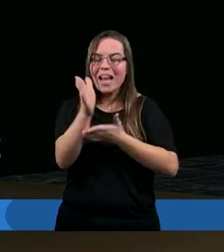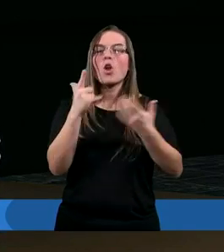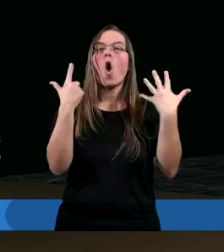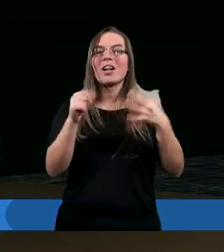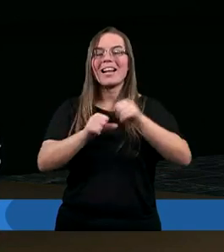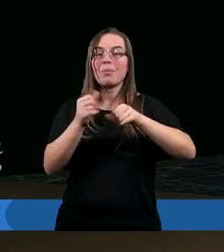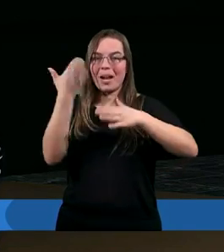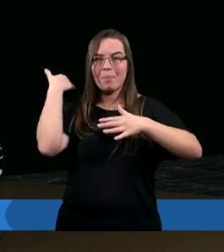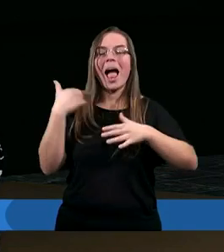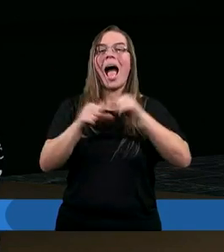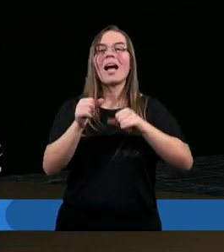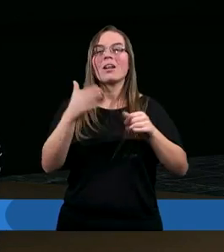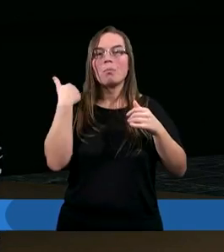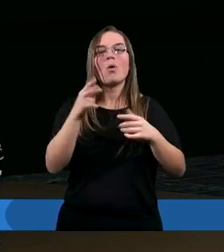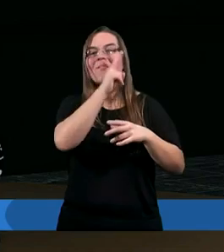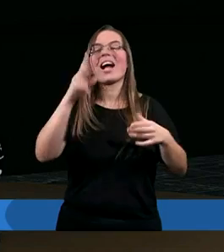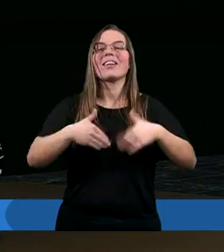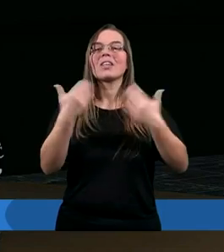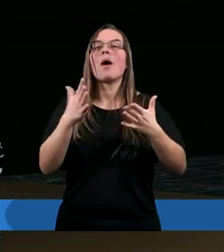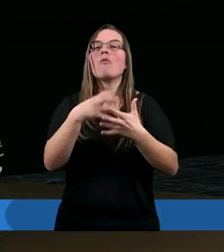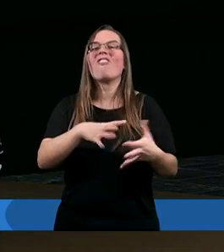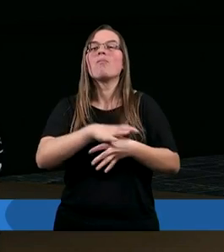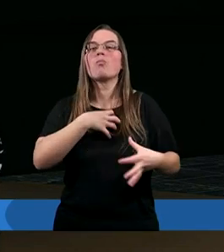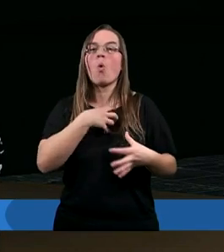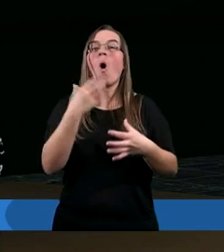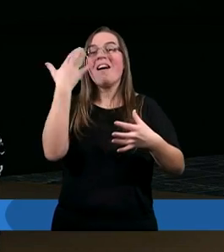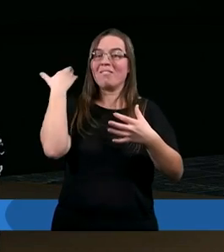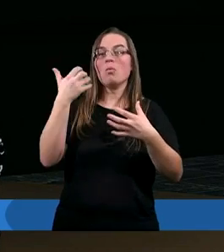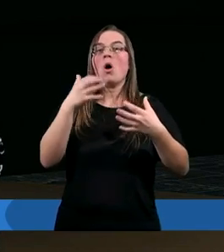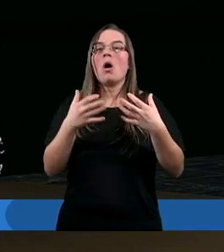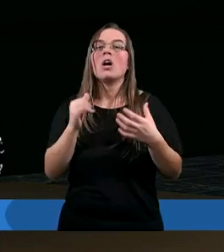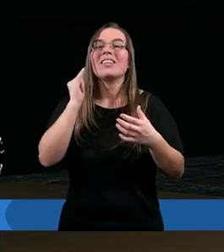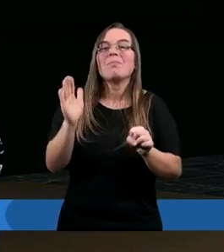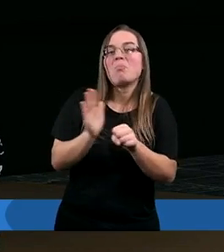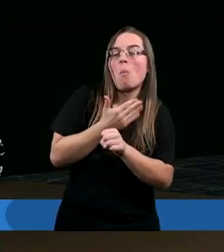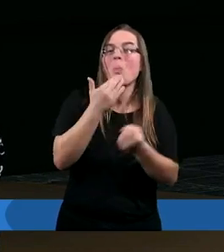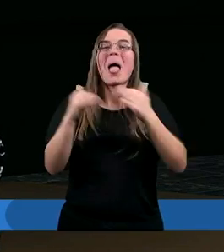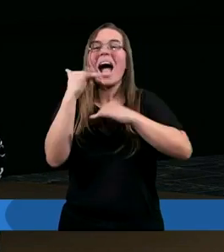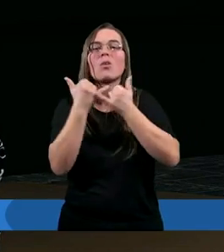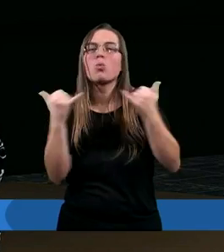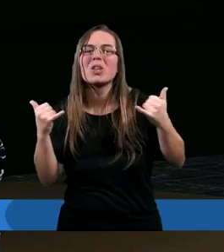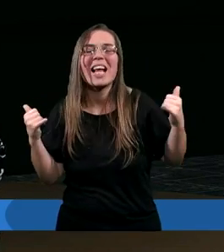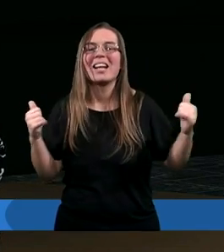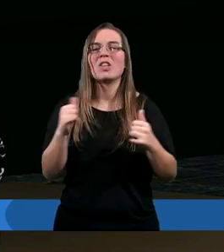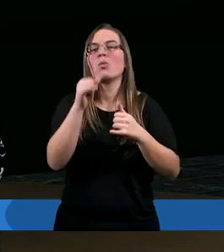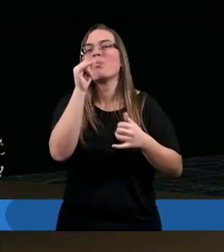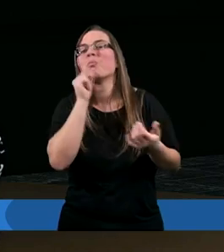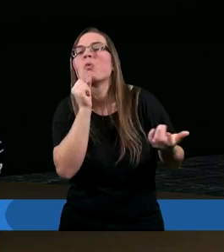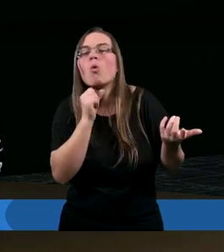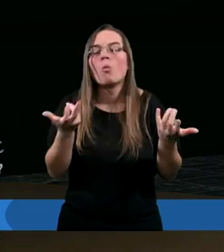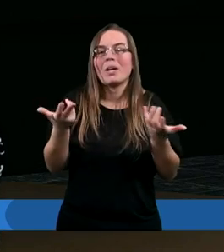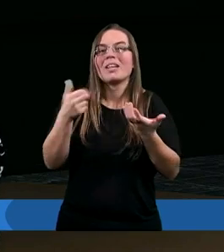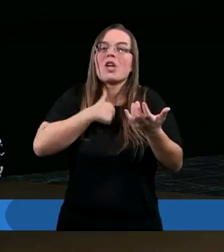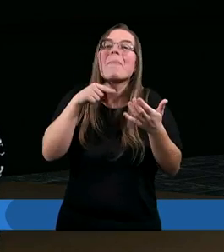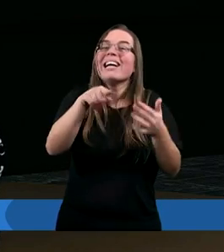praktycznie każdego dnia żyłam w bólu. I pomimo najróżniejszych prób, żeby